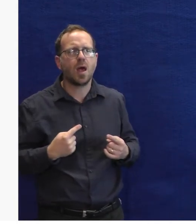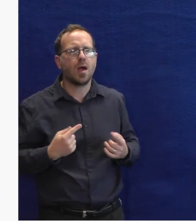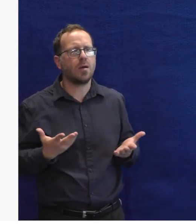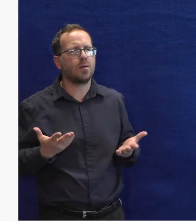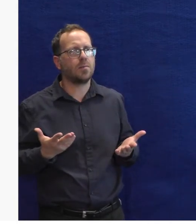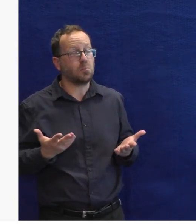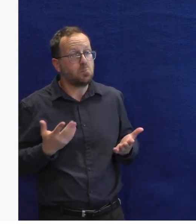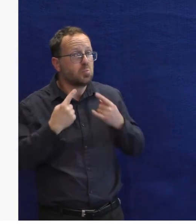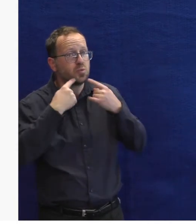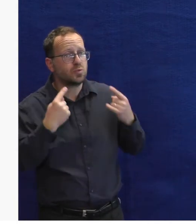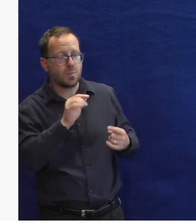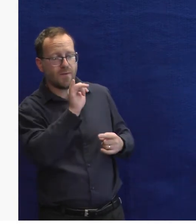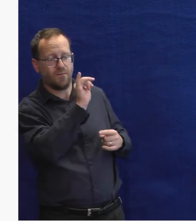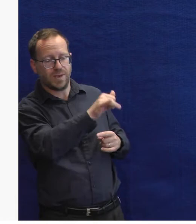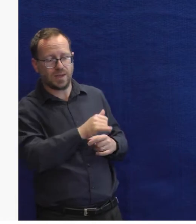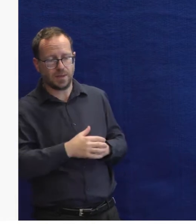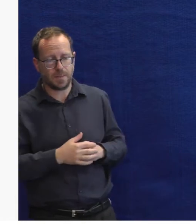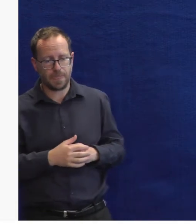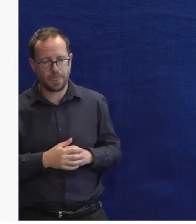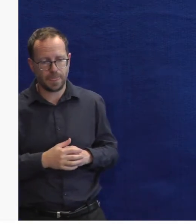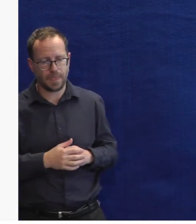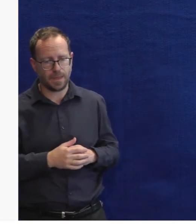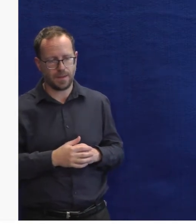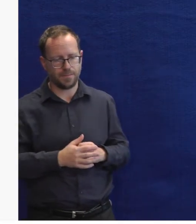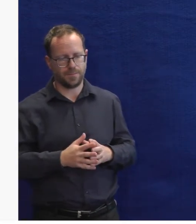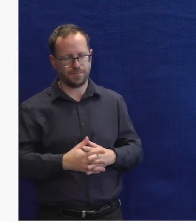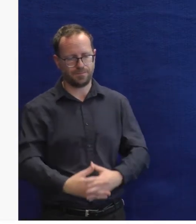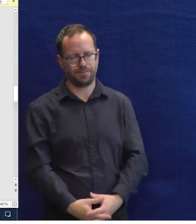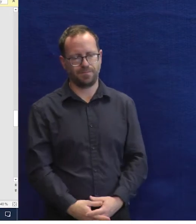Jsme ho ještě zkoušeli? Tady se objevila nějaká verze?